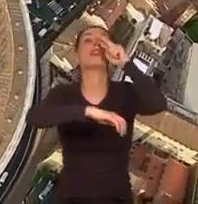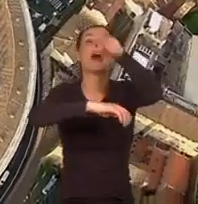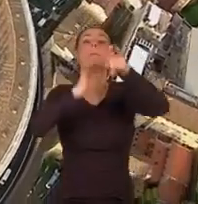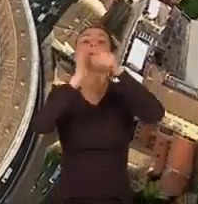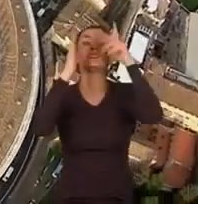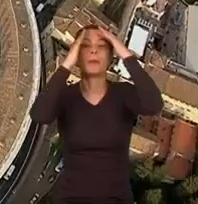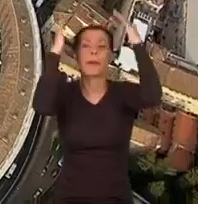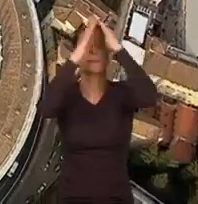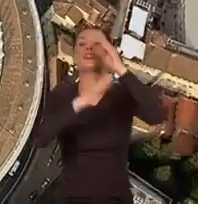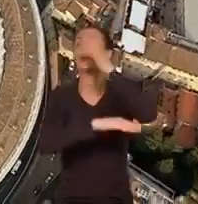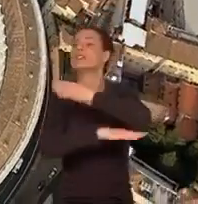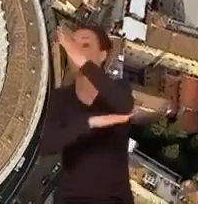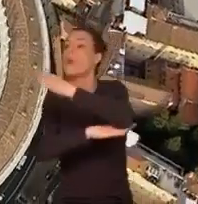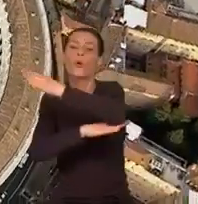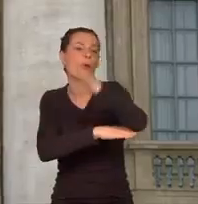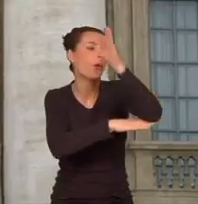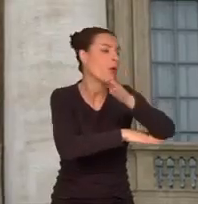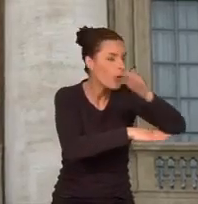z którego papież błogosławi wiernych.